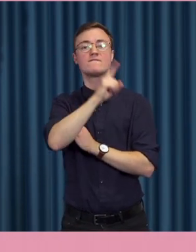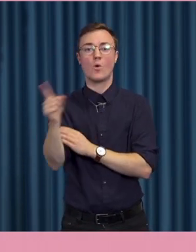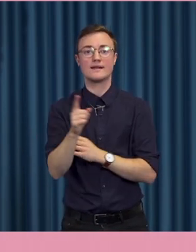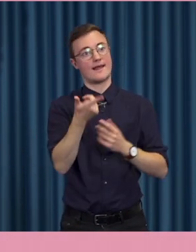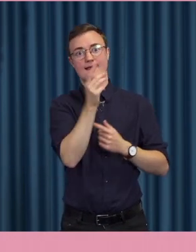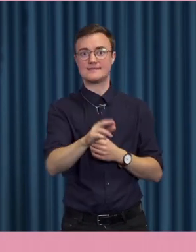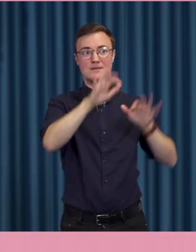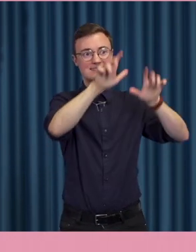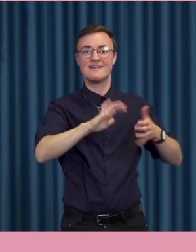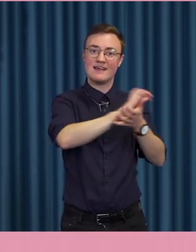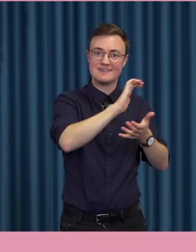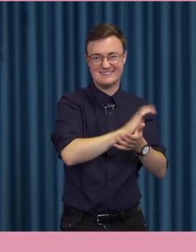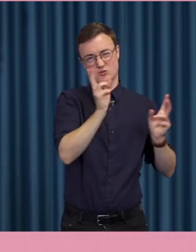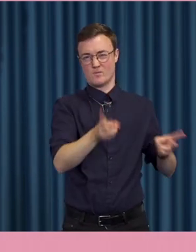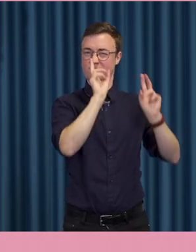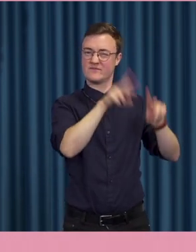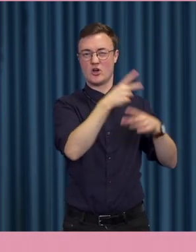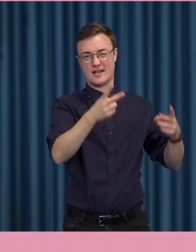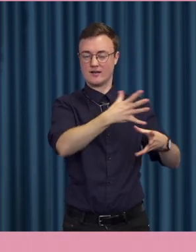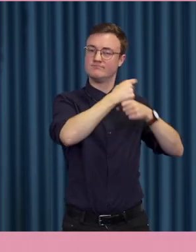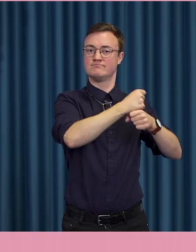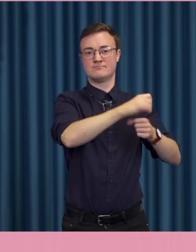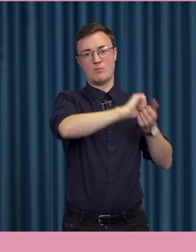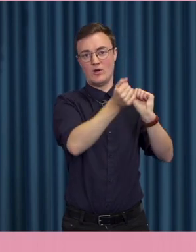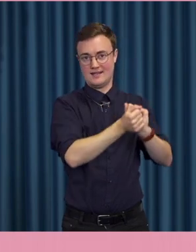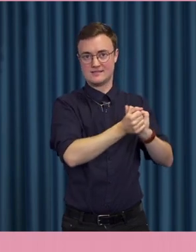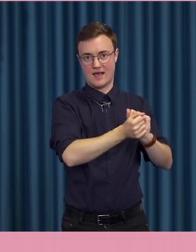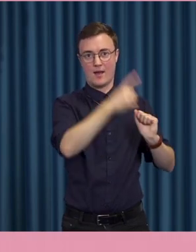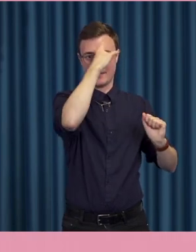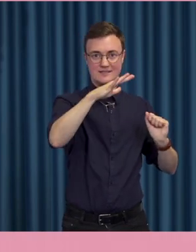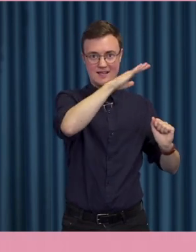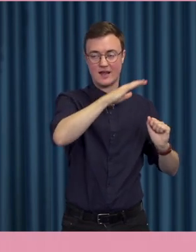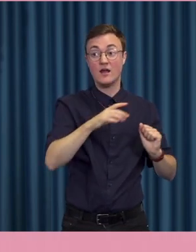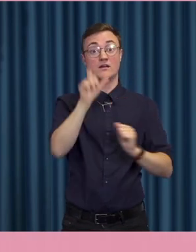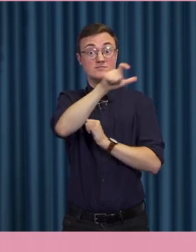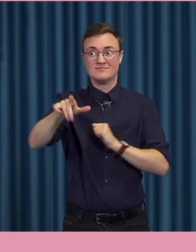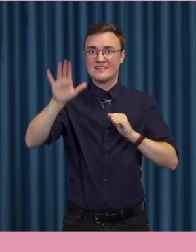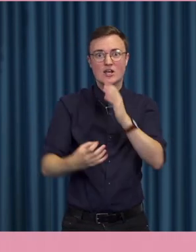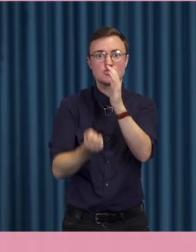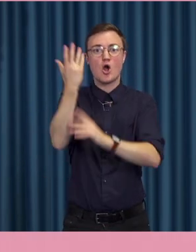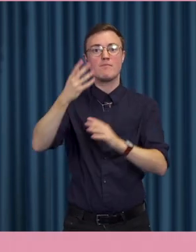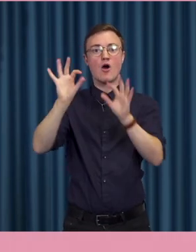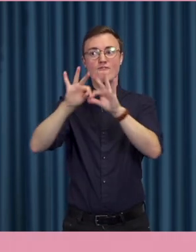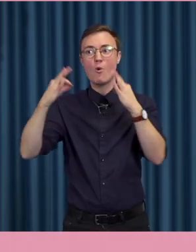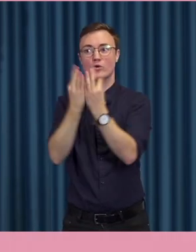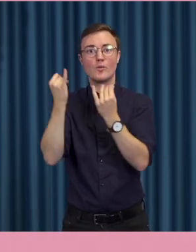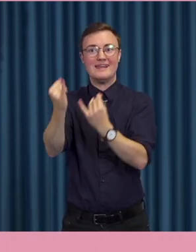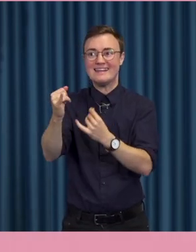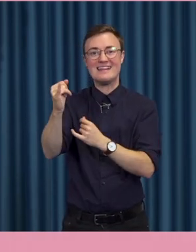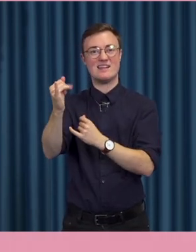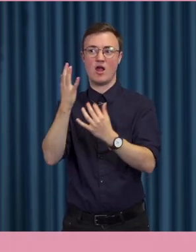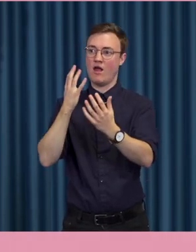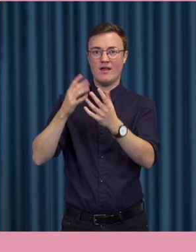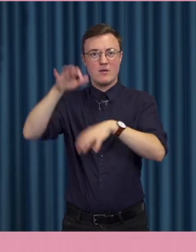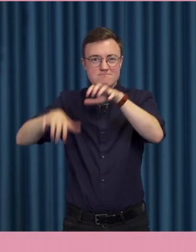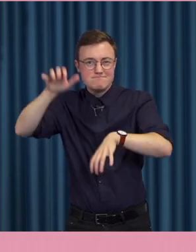som etablerade politiska partier. Konspirationsteoretiker kan skapa egna forum där de ostört kan odla sina skruvade